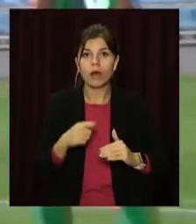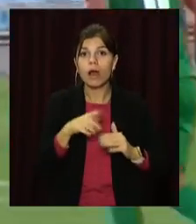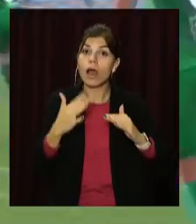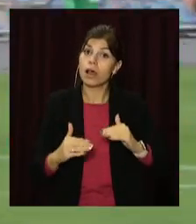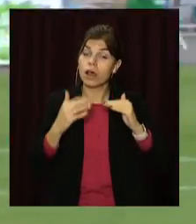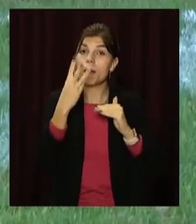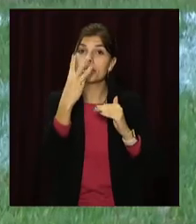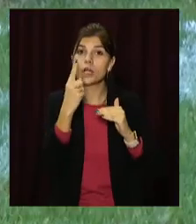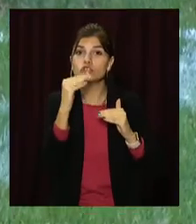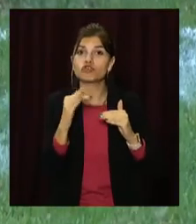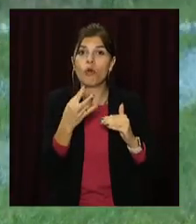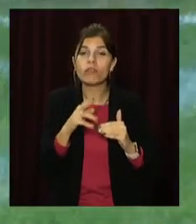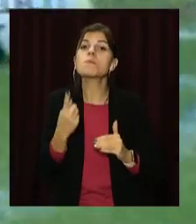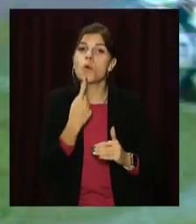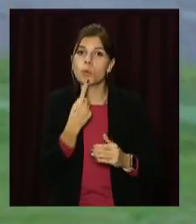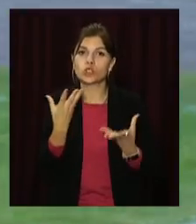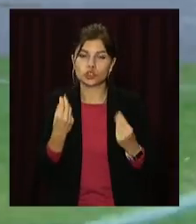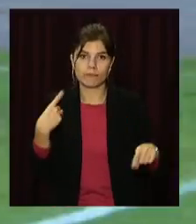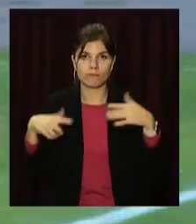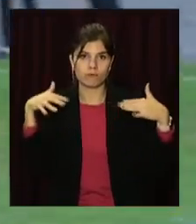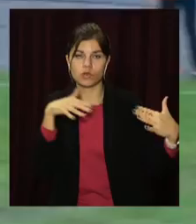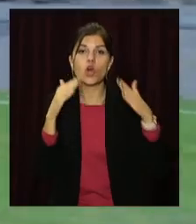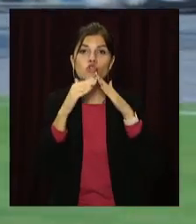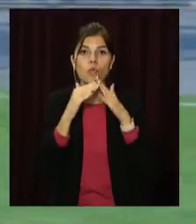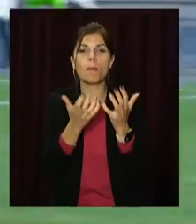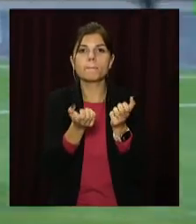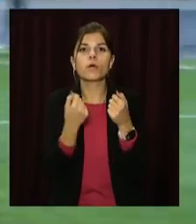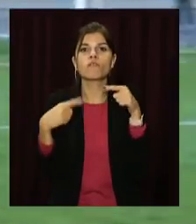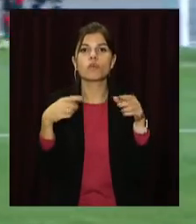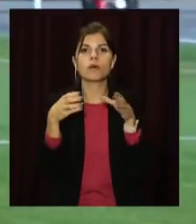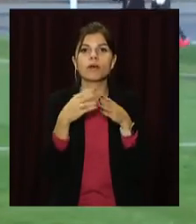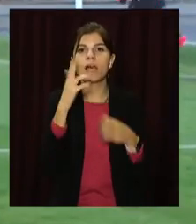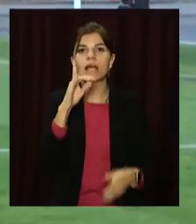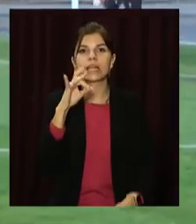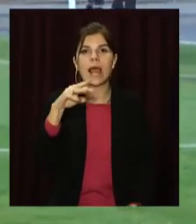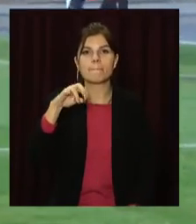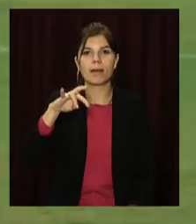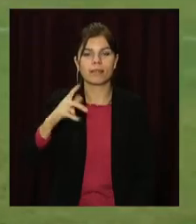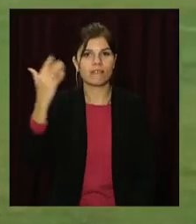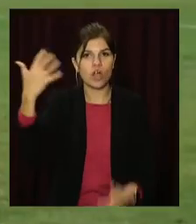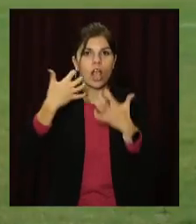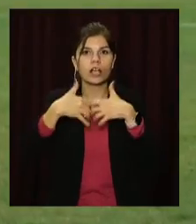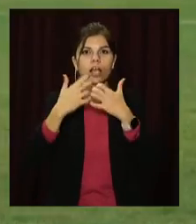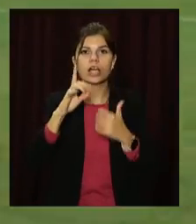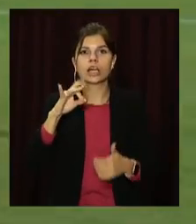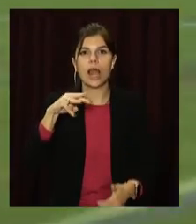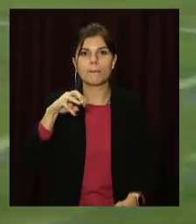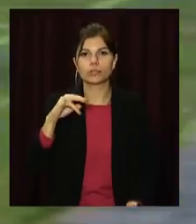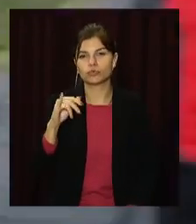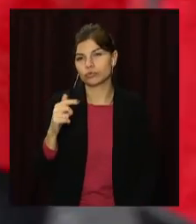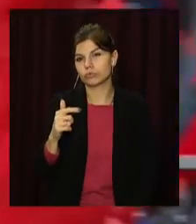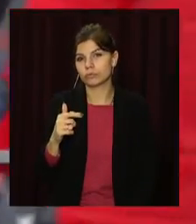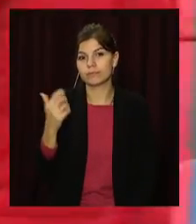31 жовтня. Цього дня вона вдома прийматиме футбольний клуб «Кремінь» із Кременчуку. В'ячеслав Куліш,